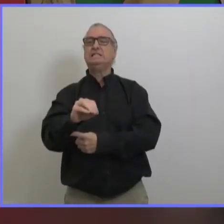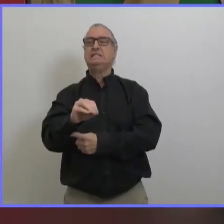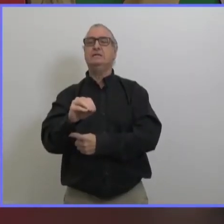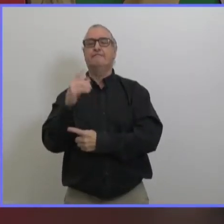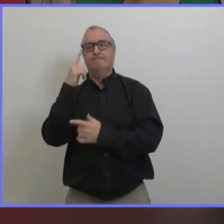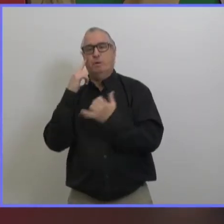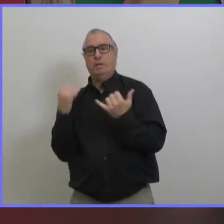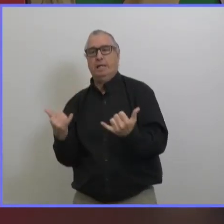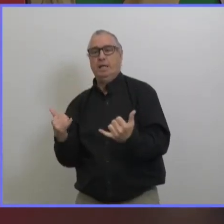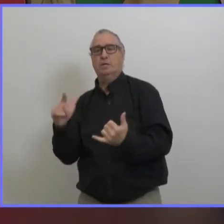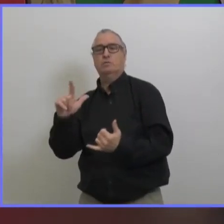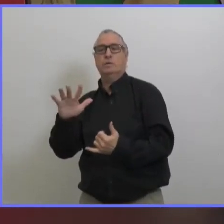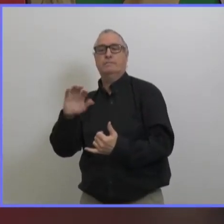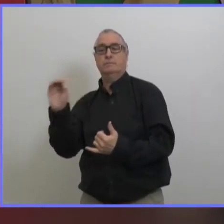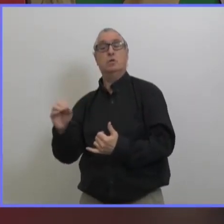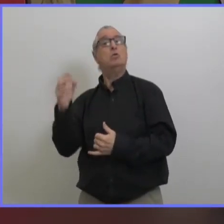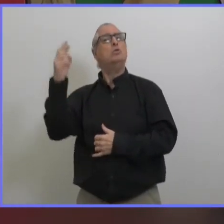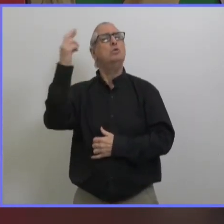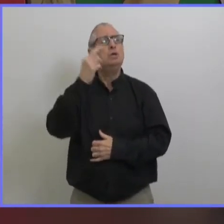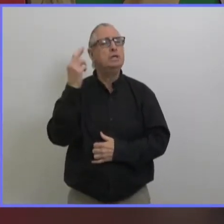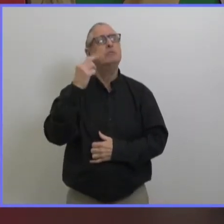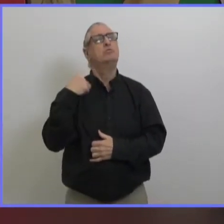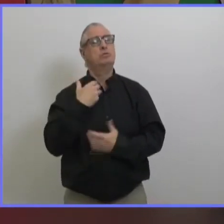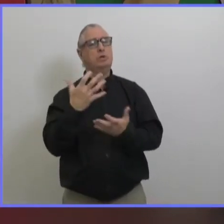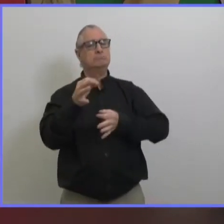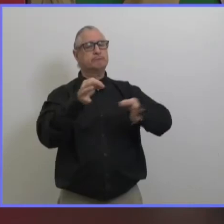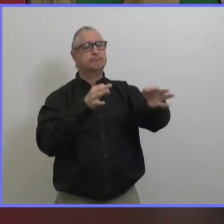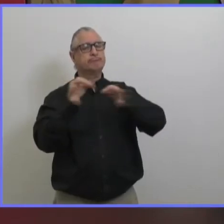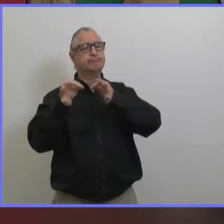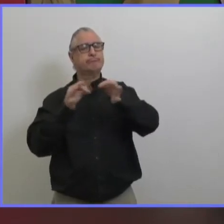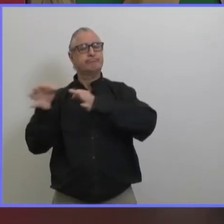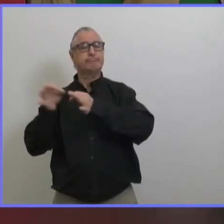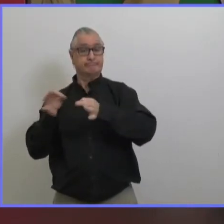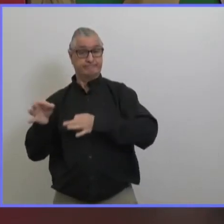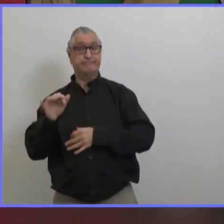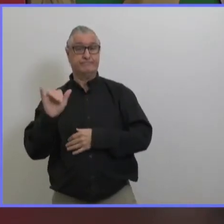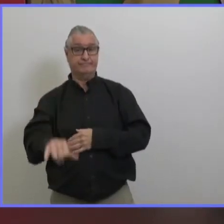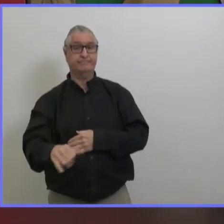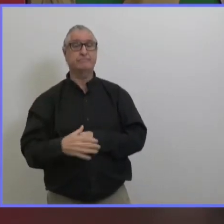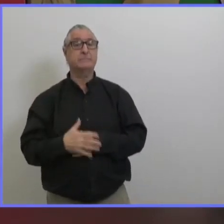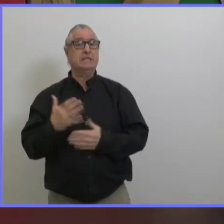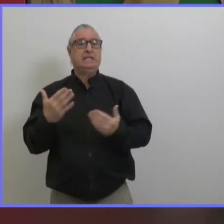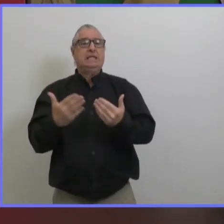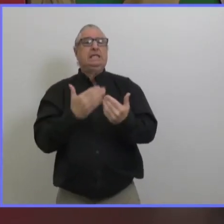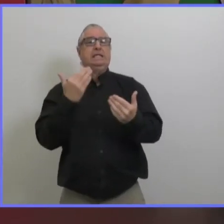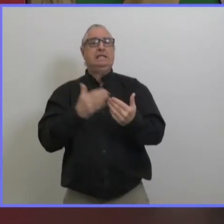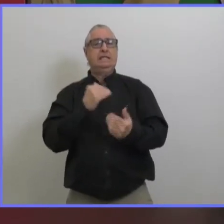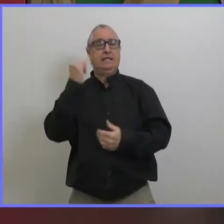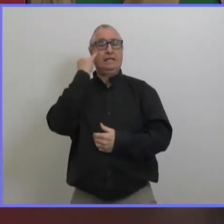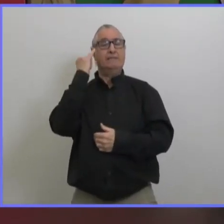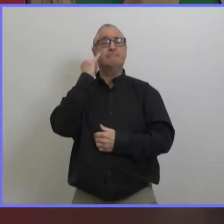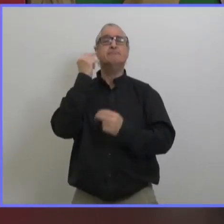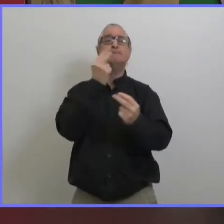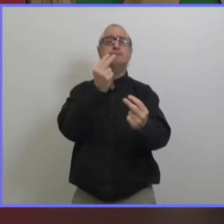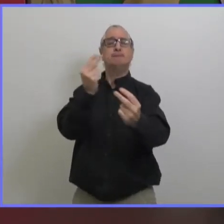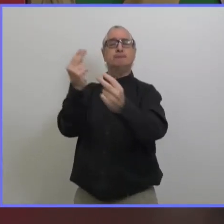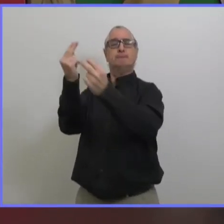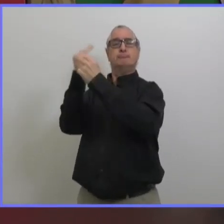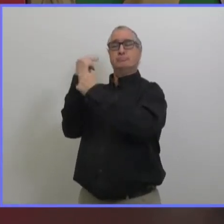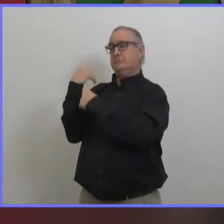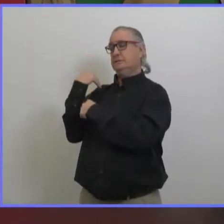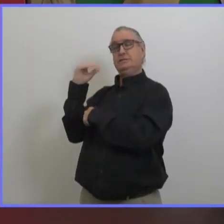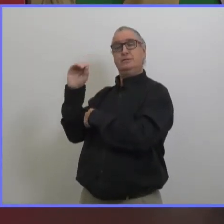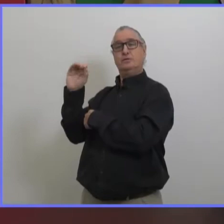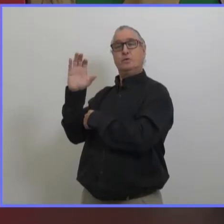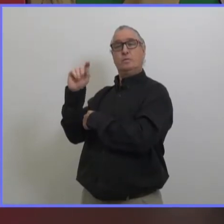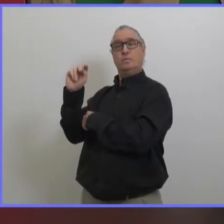lorsqu'on met en place de nouvelles restrictions ou bien quand on assouplit des restrictions on entend toujours des préoccupations des préoccupations d'ailleurs venant